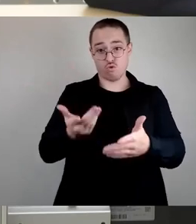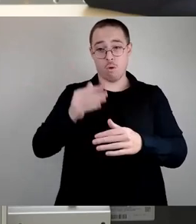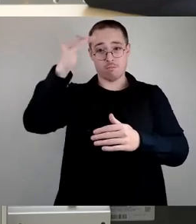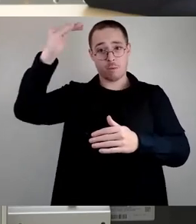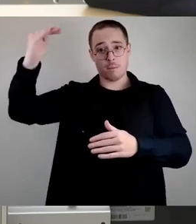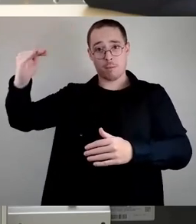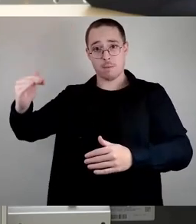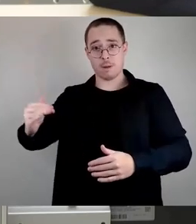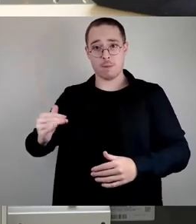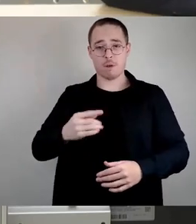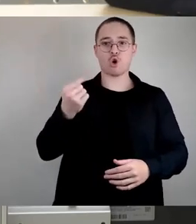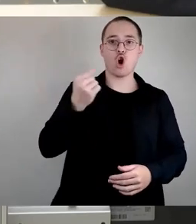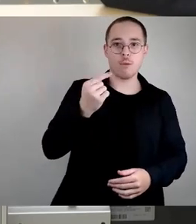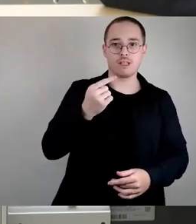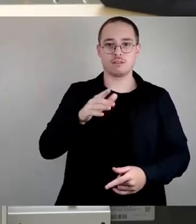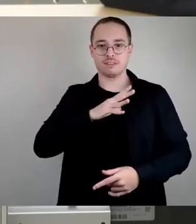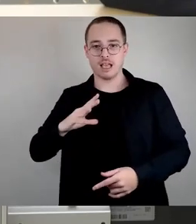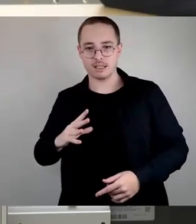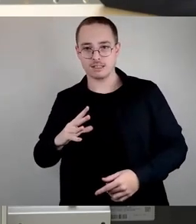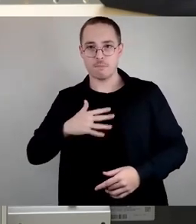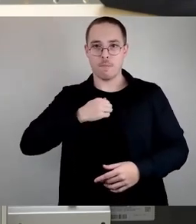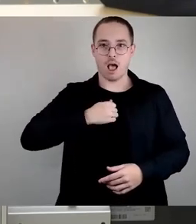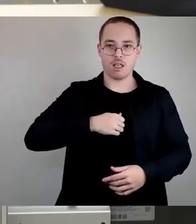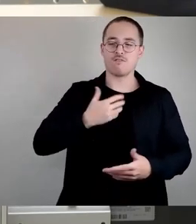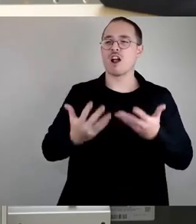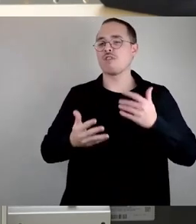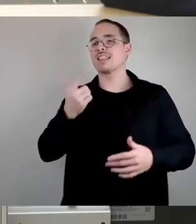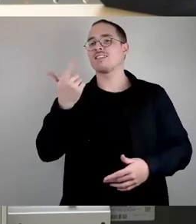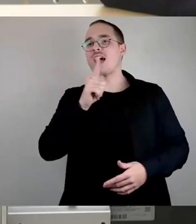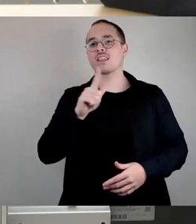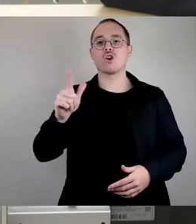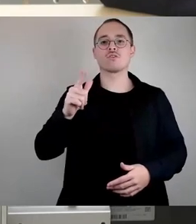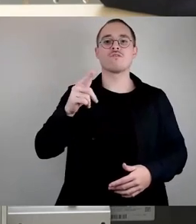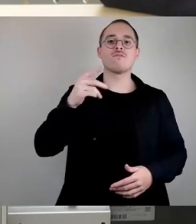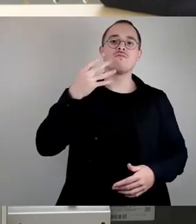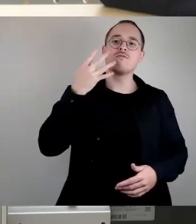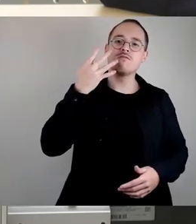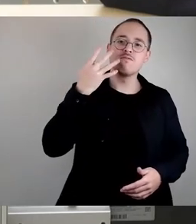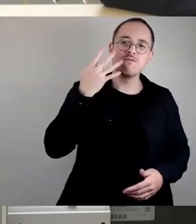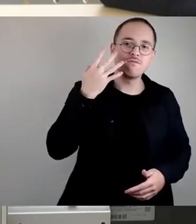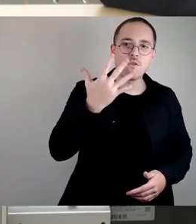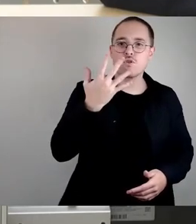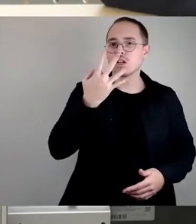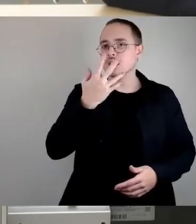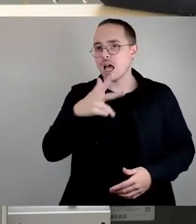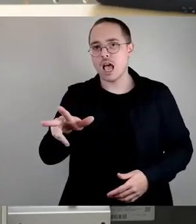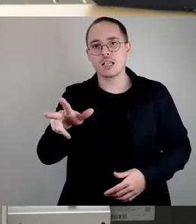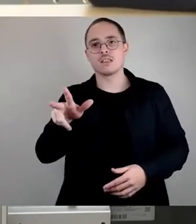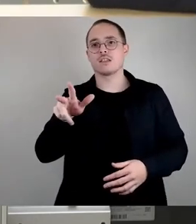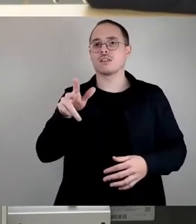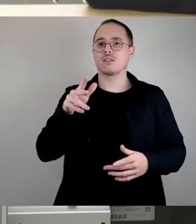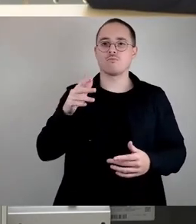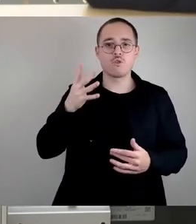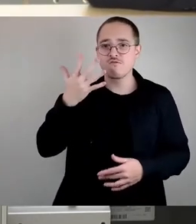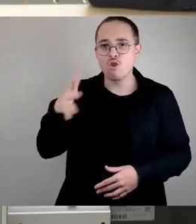2035, 40, eher wahrscheinlich 2050, auf dem Plan stehen werden. Meine sehr verehrten Damen und Herren,